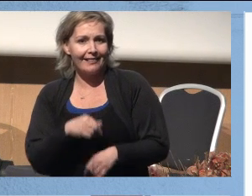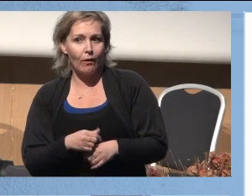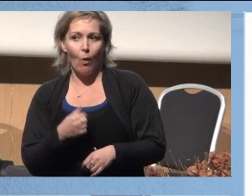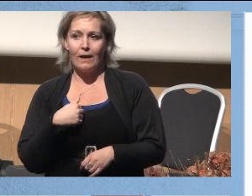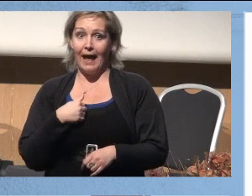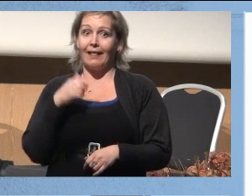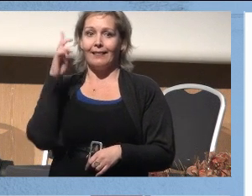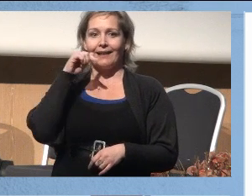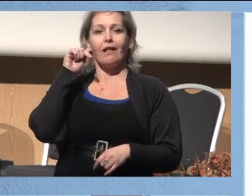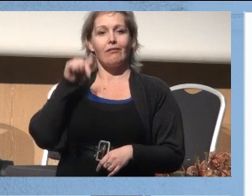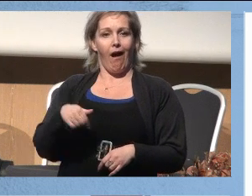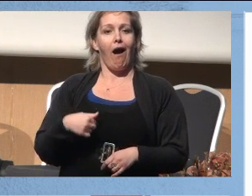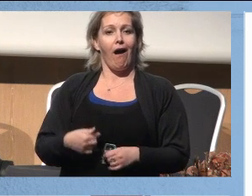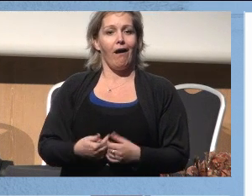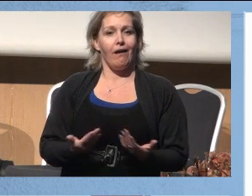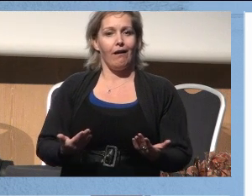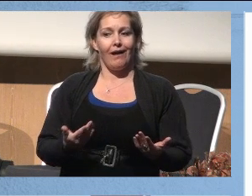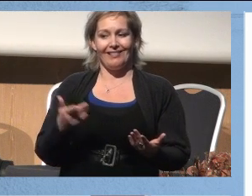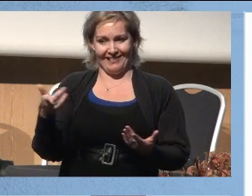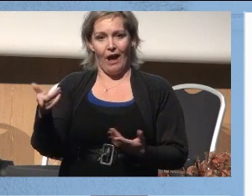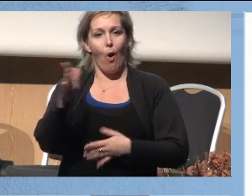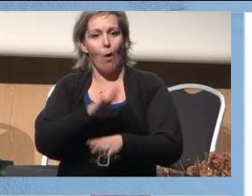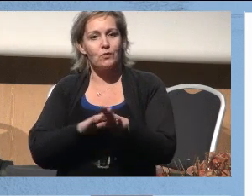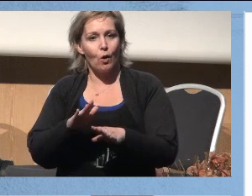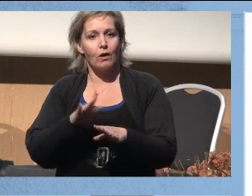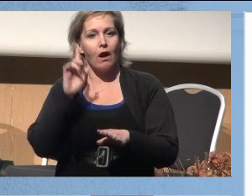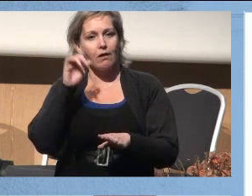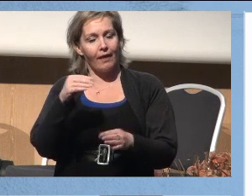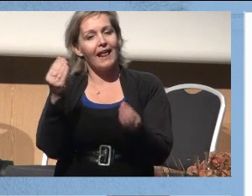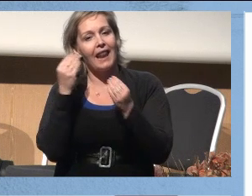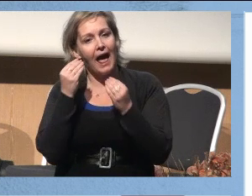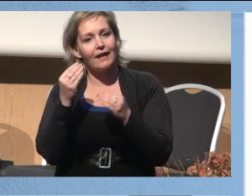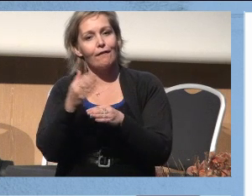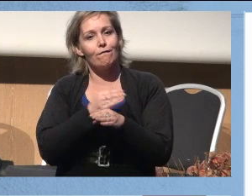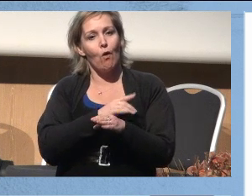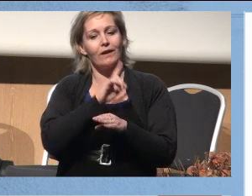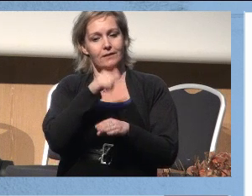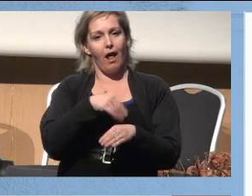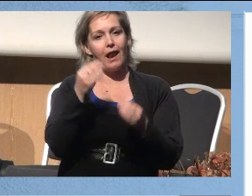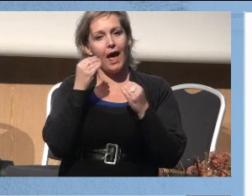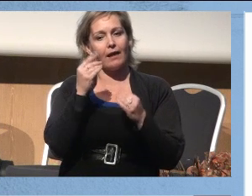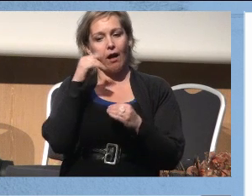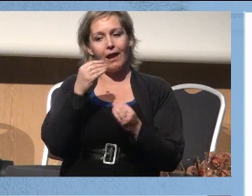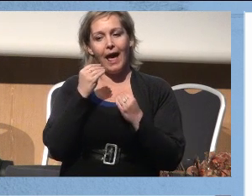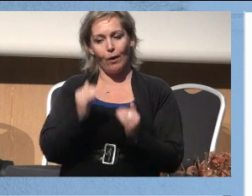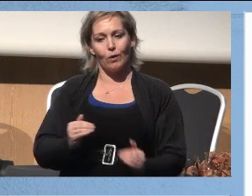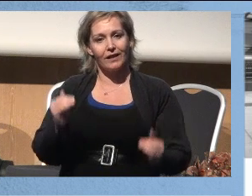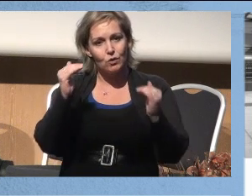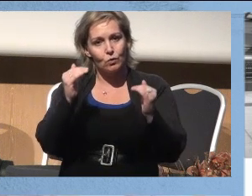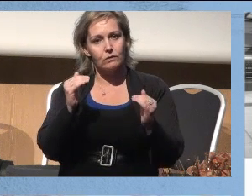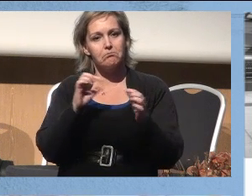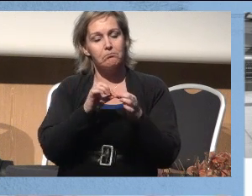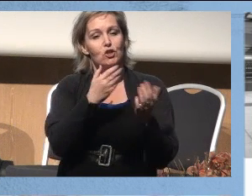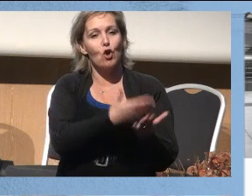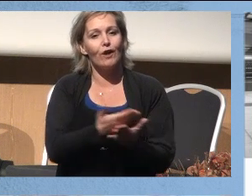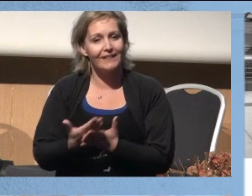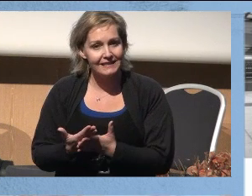Det trengte jeg da. Det er omsorg. Omsorg kan læres, service kan læres, man kan lære organisasjoner service.